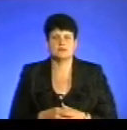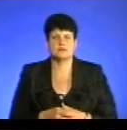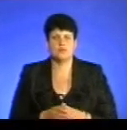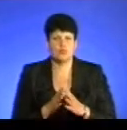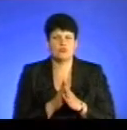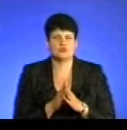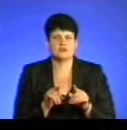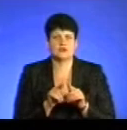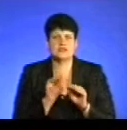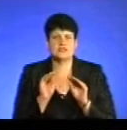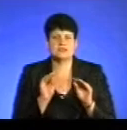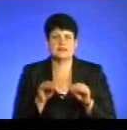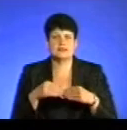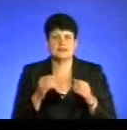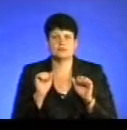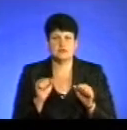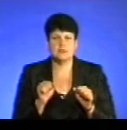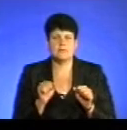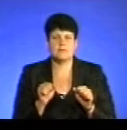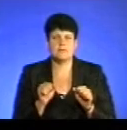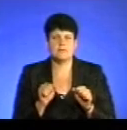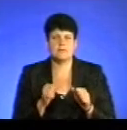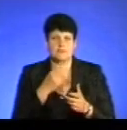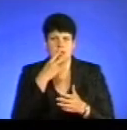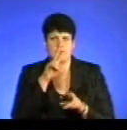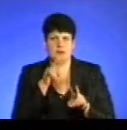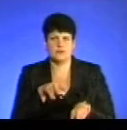попрошу також режисера дати нам можливість переглянути інфографіку.